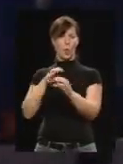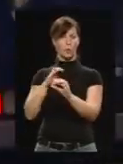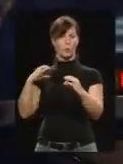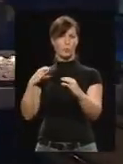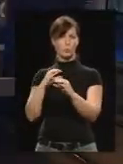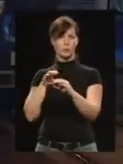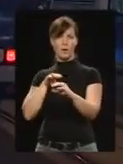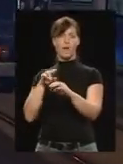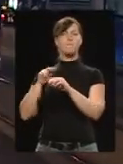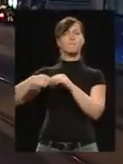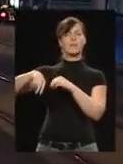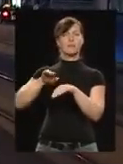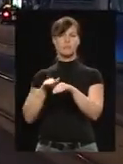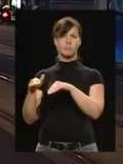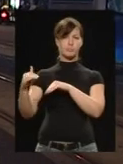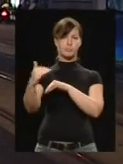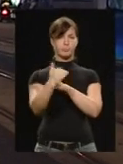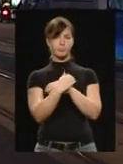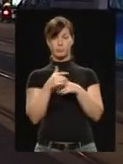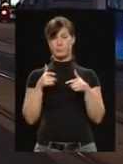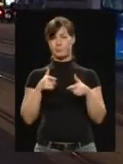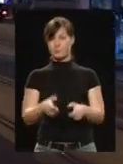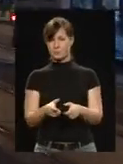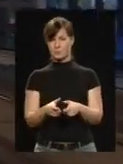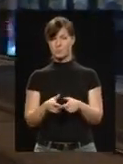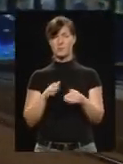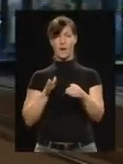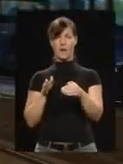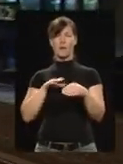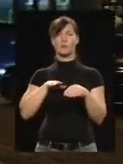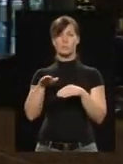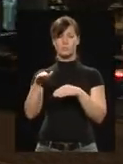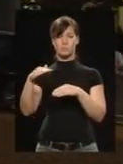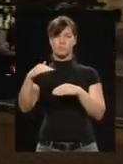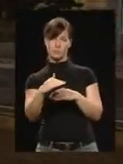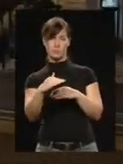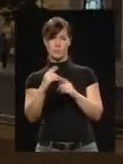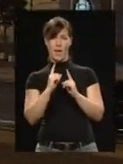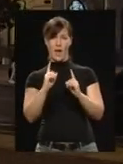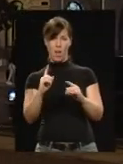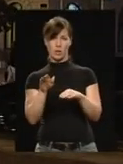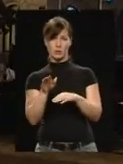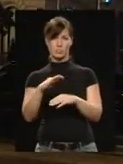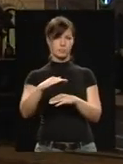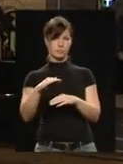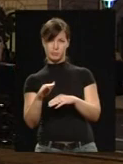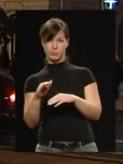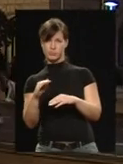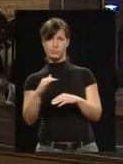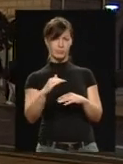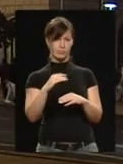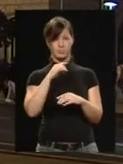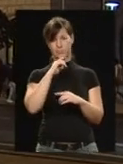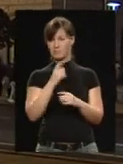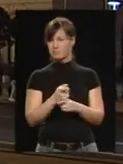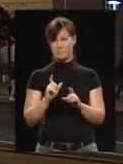tudott visszafordulni a városháza előtt. Gyakorlatilag ellalakban elakadt, onnan se előre, se hátra nem tudott mozdulni.